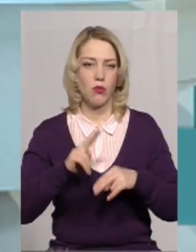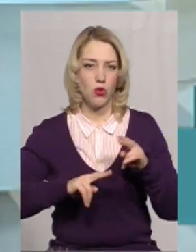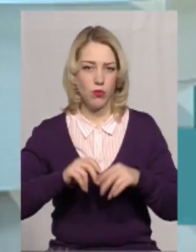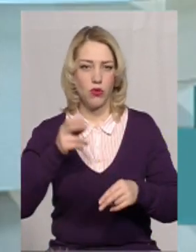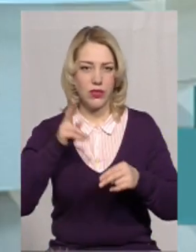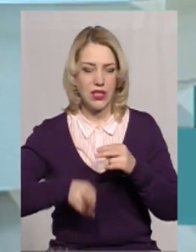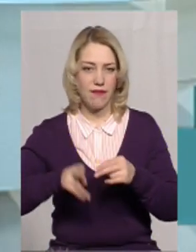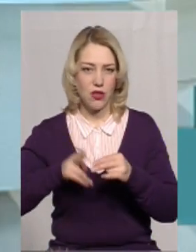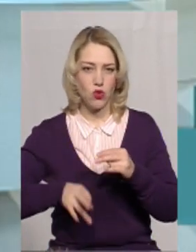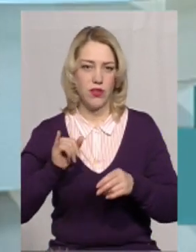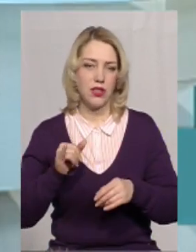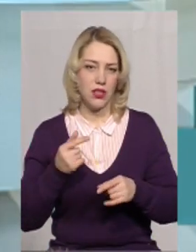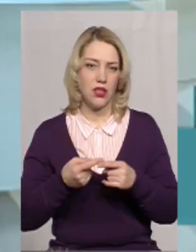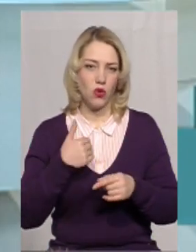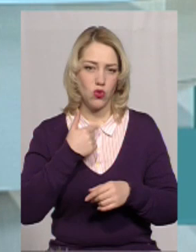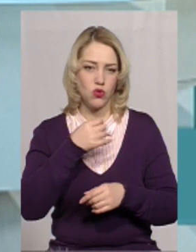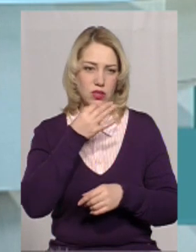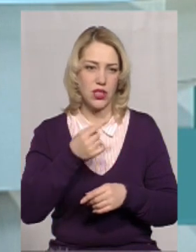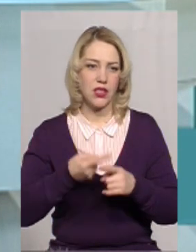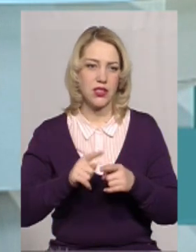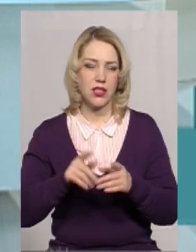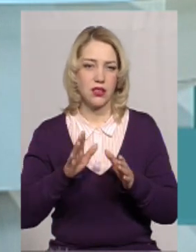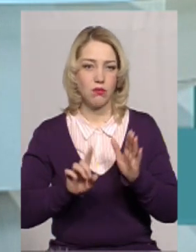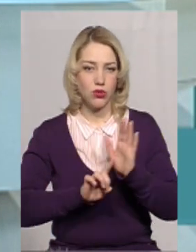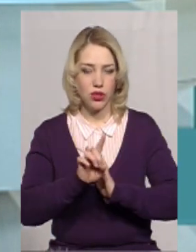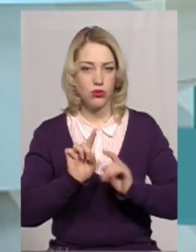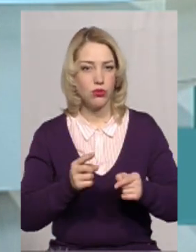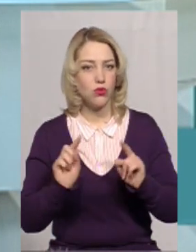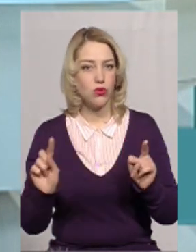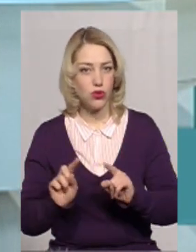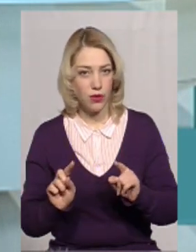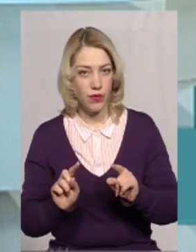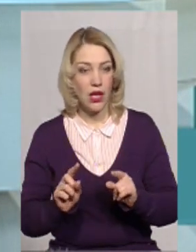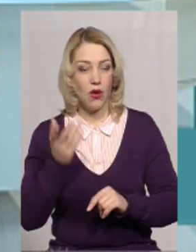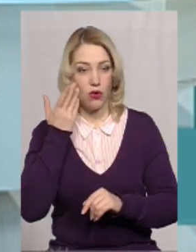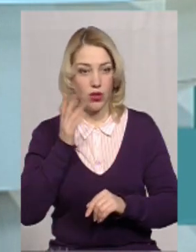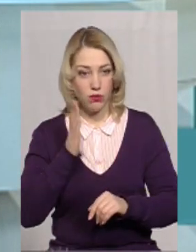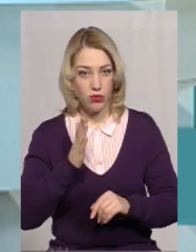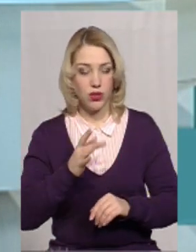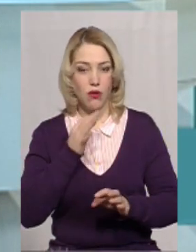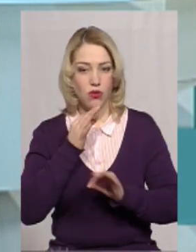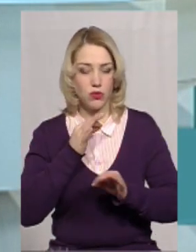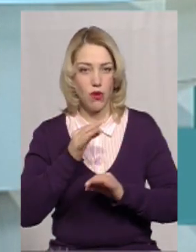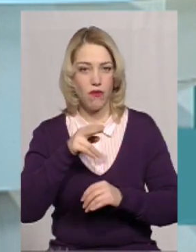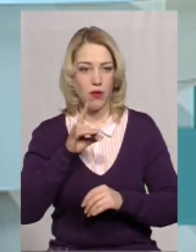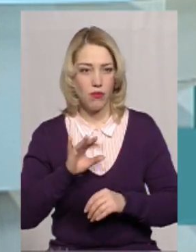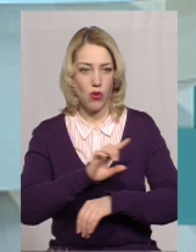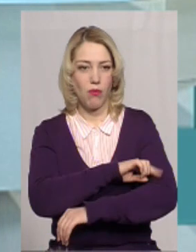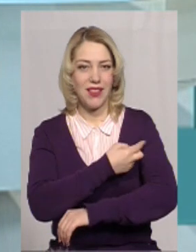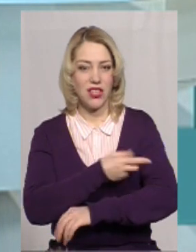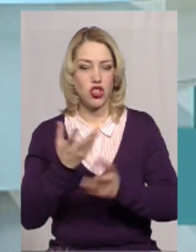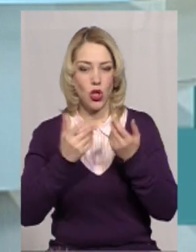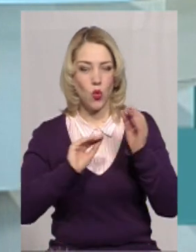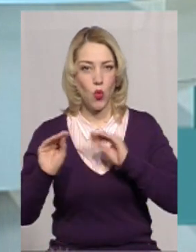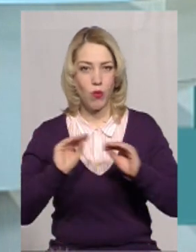завершувати. І хочу вам сказати, що це, напевне, тільки початок. Тому що, коли буде йти розмова про медичне